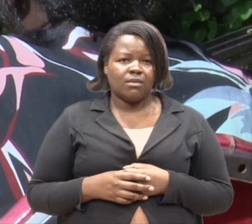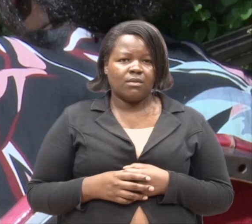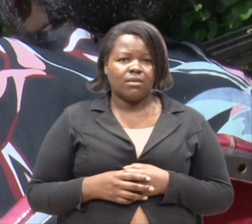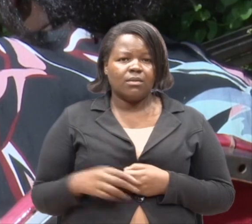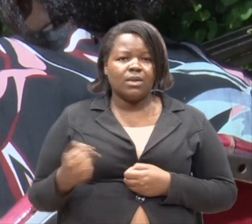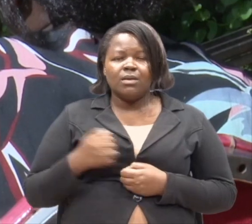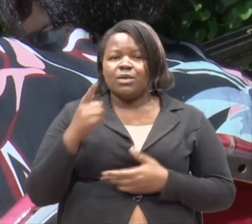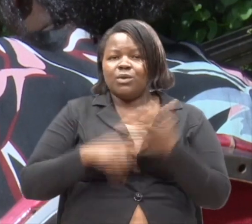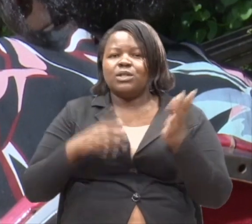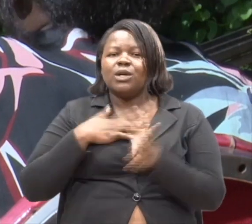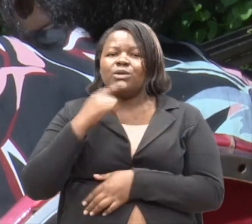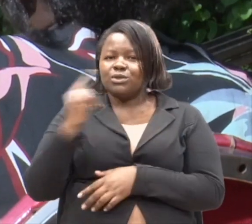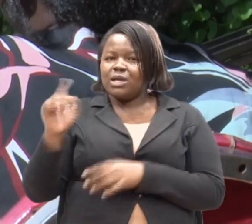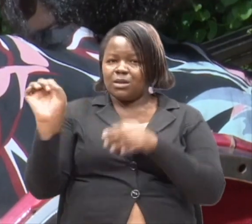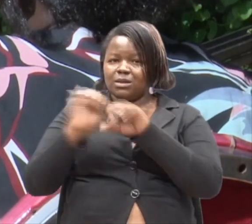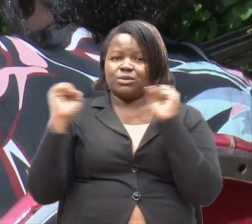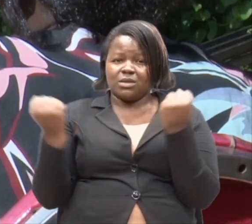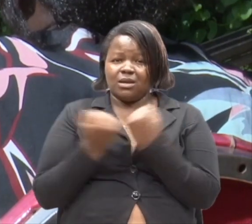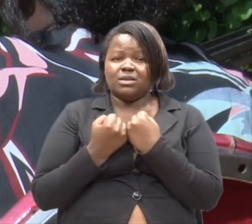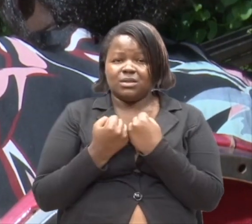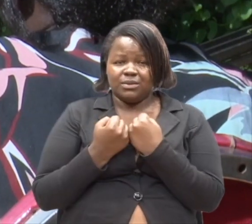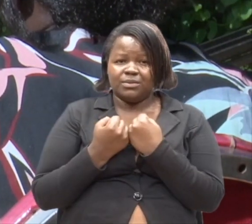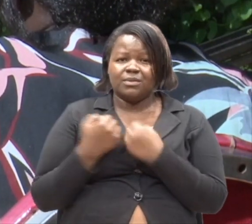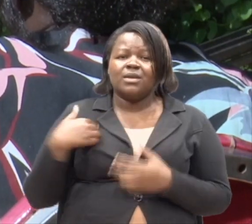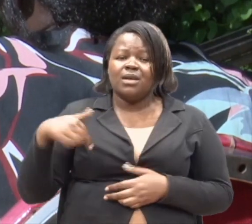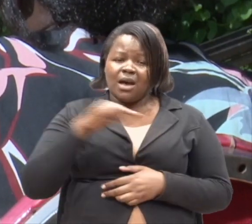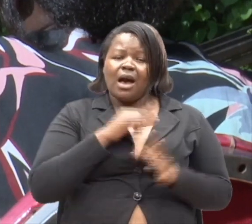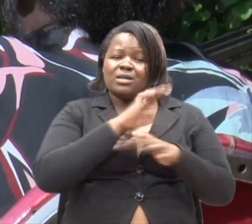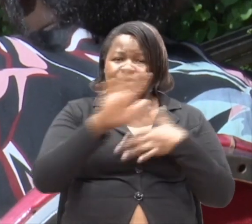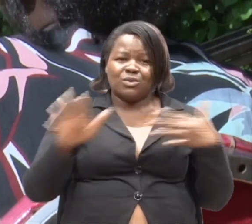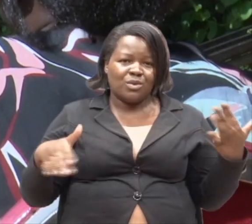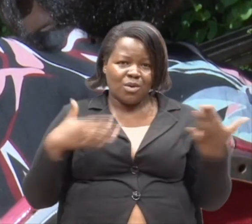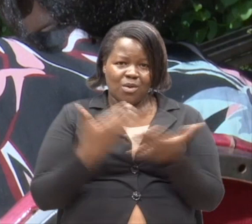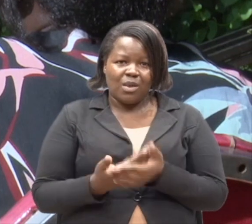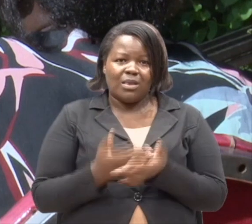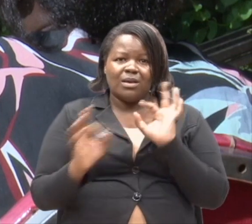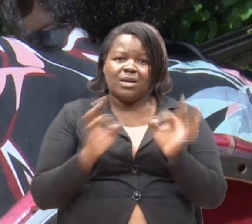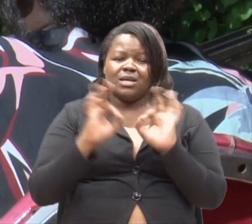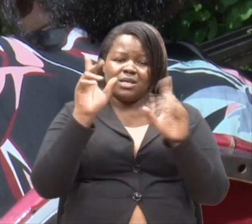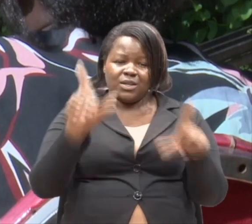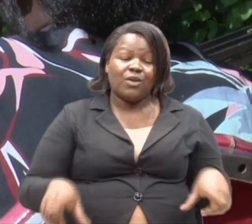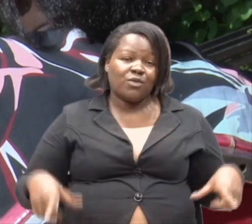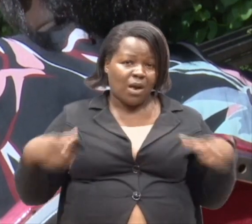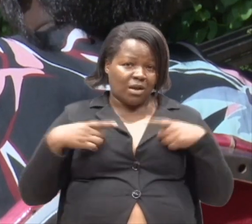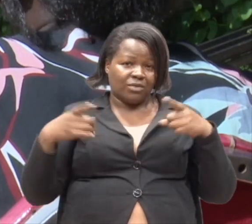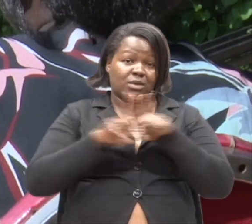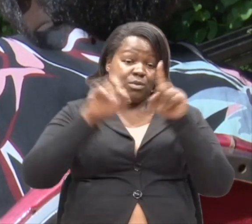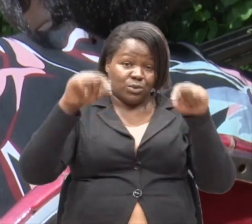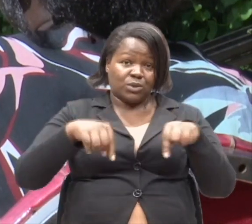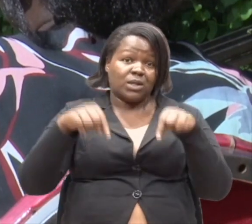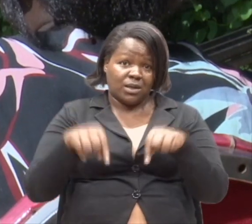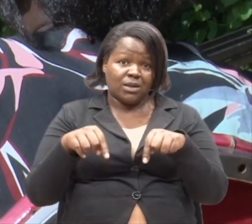peda kuambia jamii hivi, sisi wote, ukiwa muzima kaba wewe nye uko